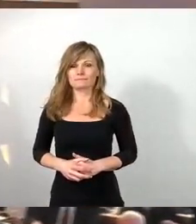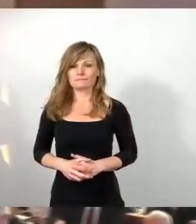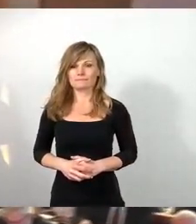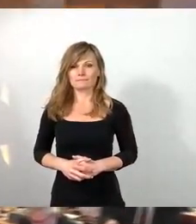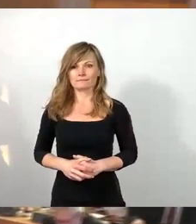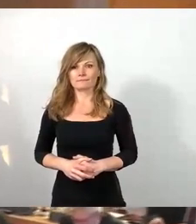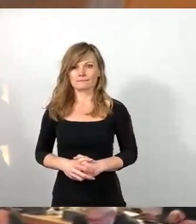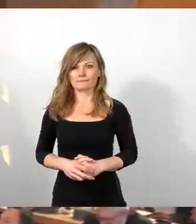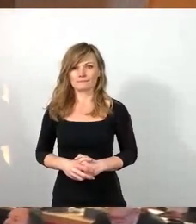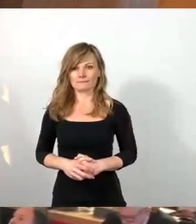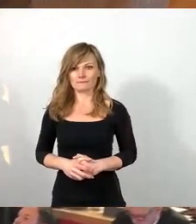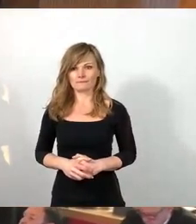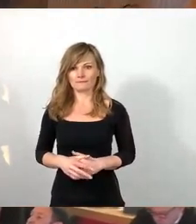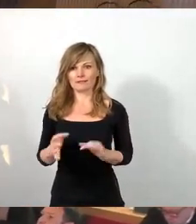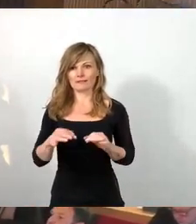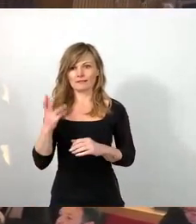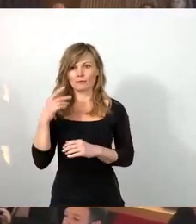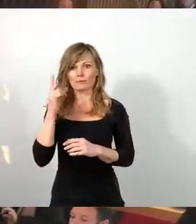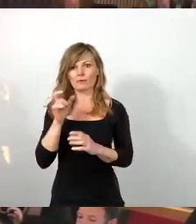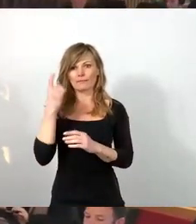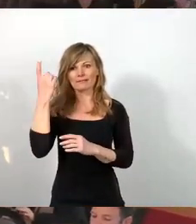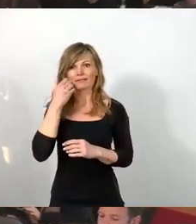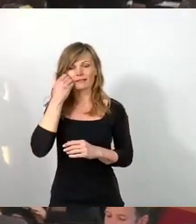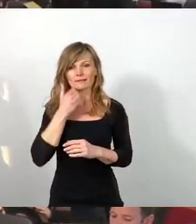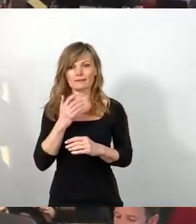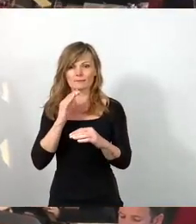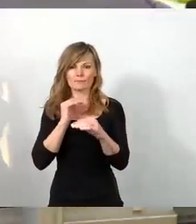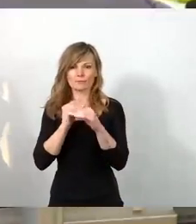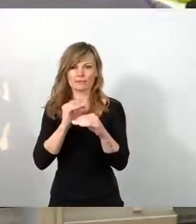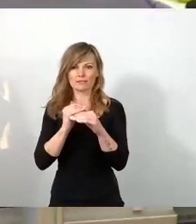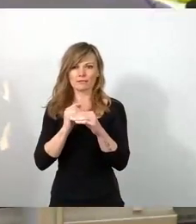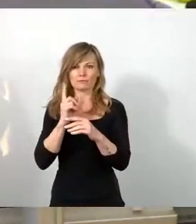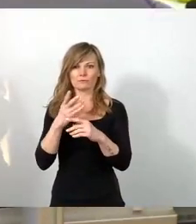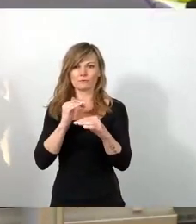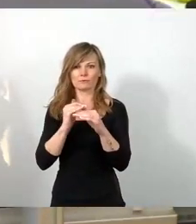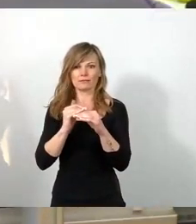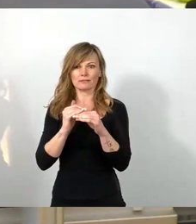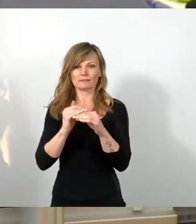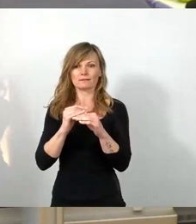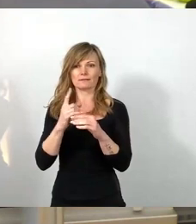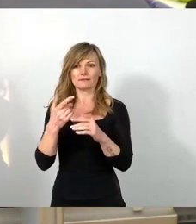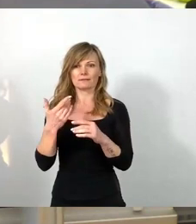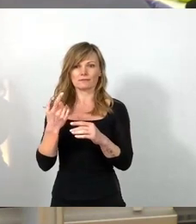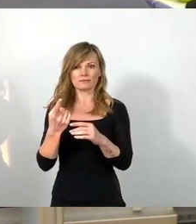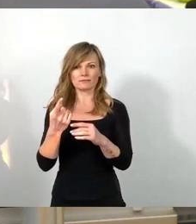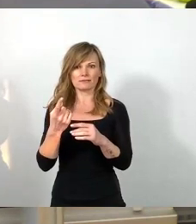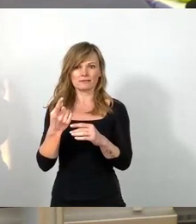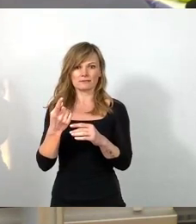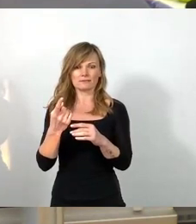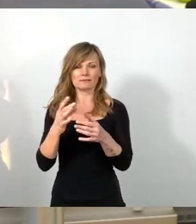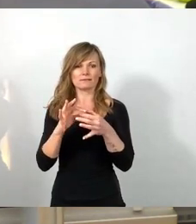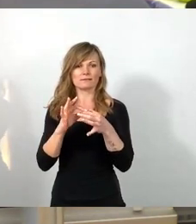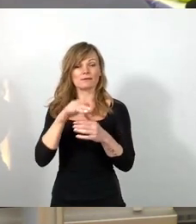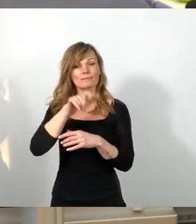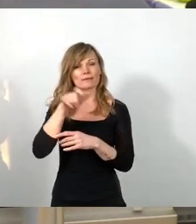Sehr geehrter Herr Oberbürgermeister, liebe Kolleginnen und Kollegen, die noch verbliebenen Gäste und die Menschen am Stream